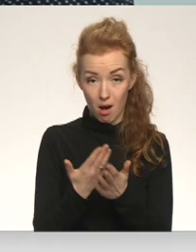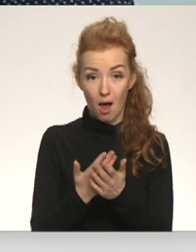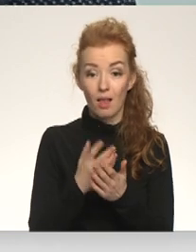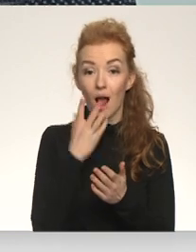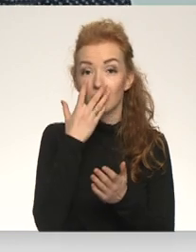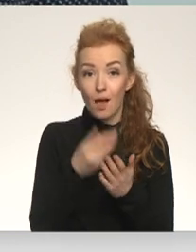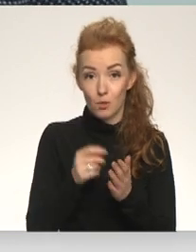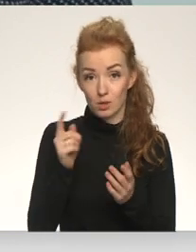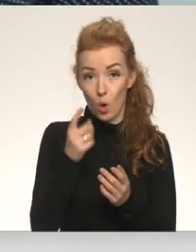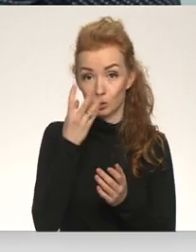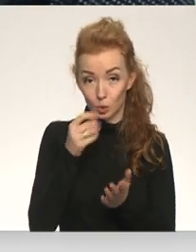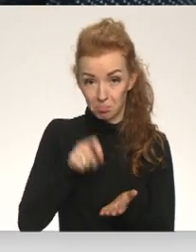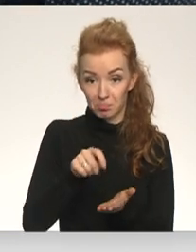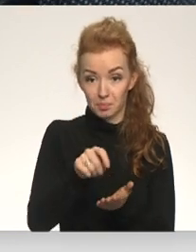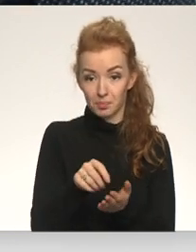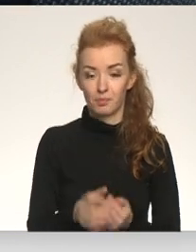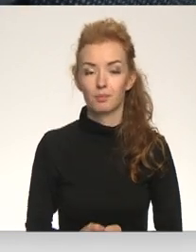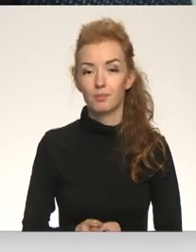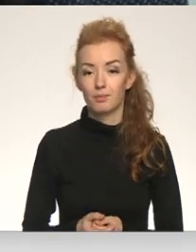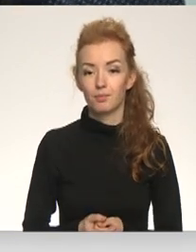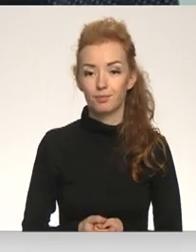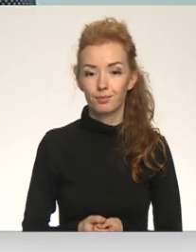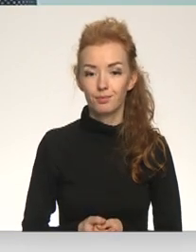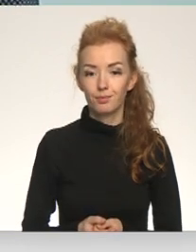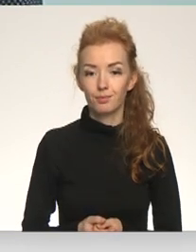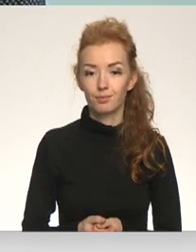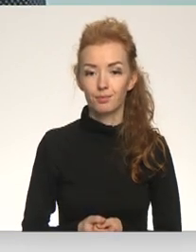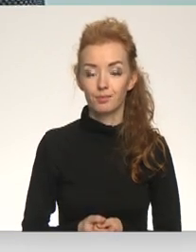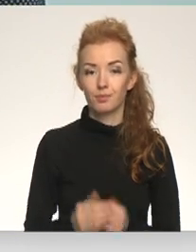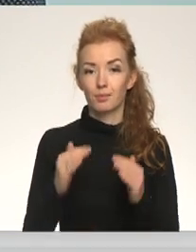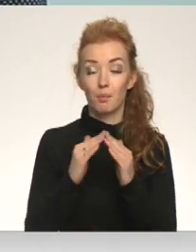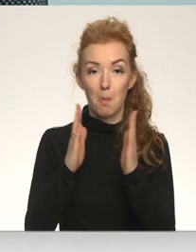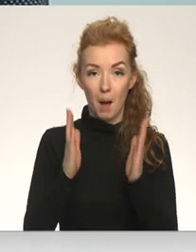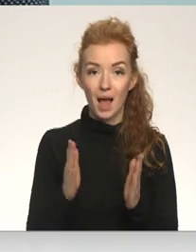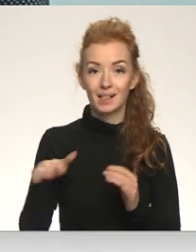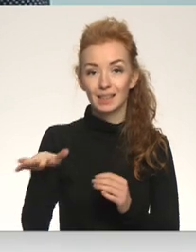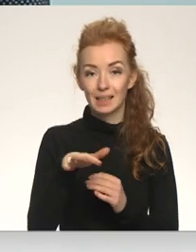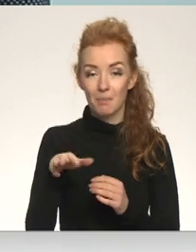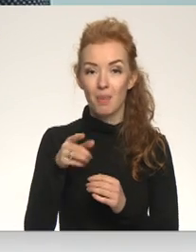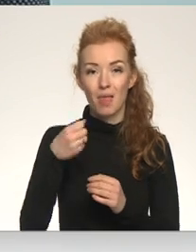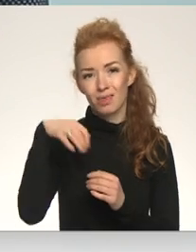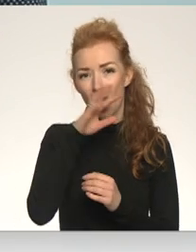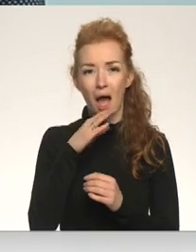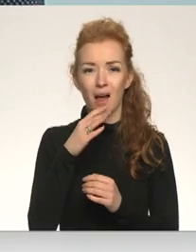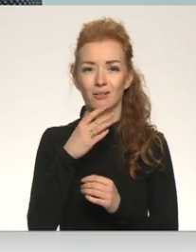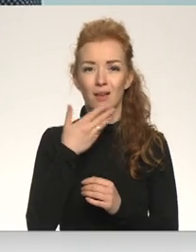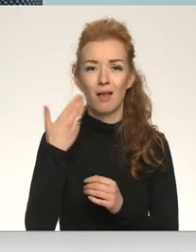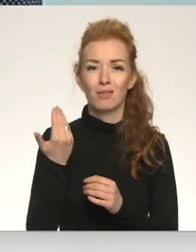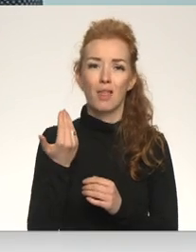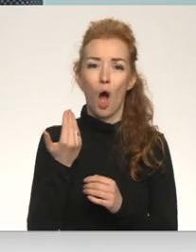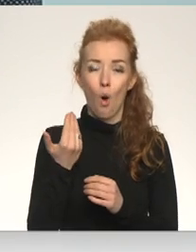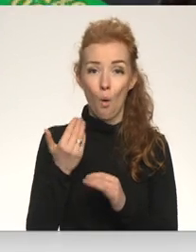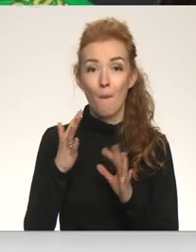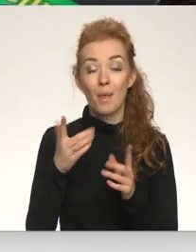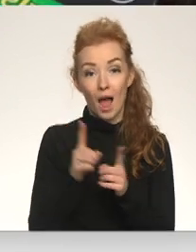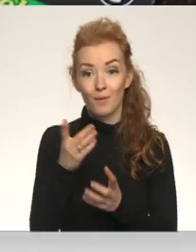saules puķi iesēt. Viņš veido to cilpumnītas efektu. Pat mājās ģimenei, kurā dārskopība nav varbūt tik tuva, pat noteikti,